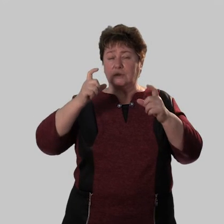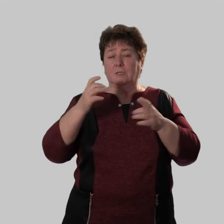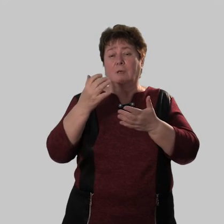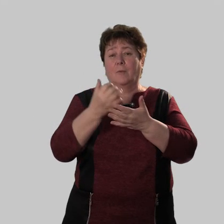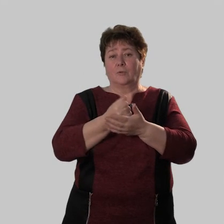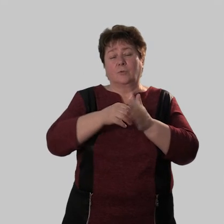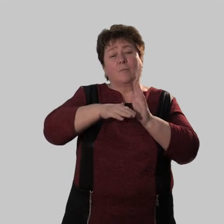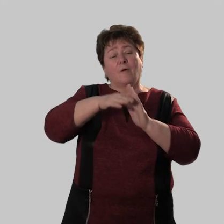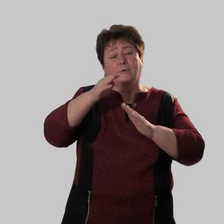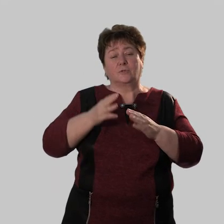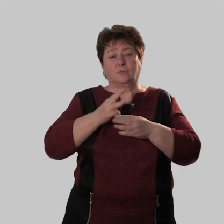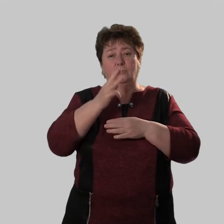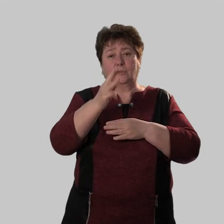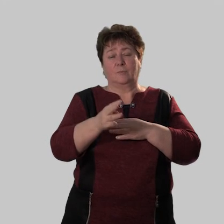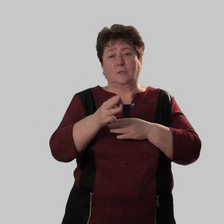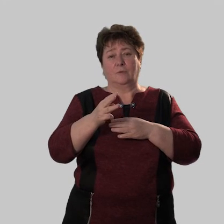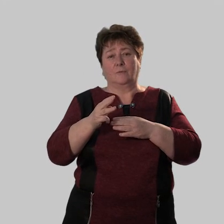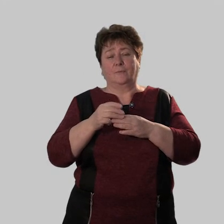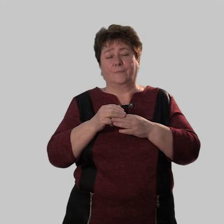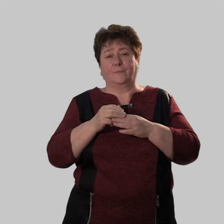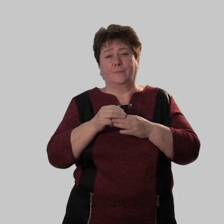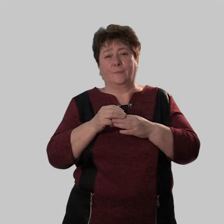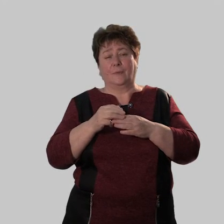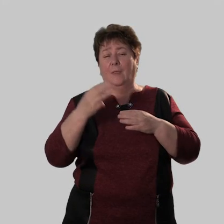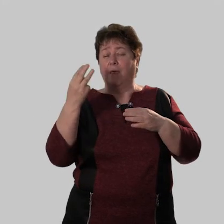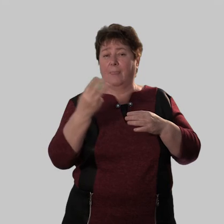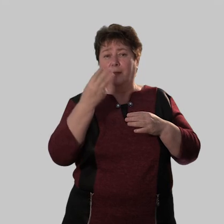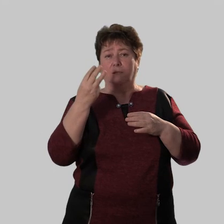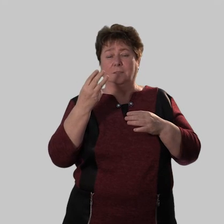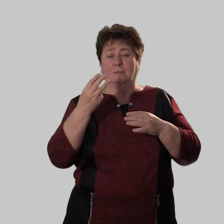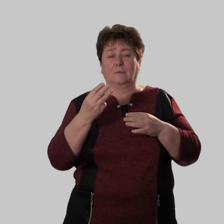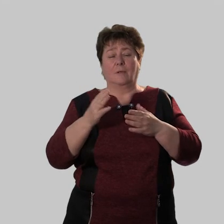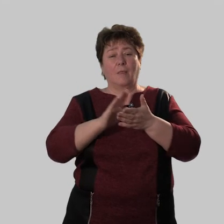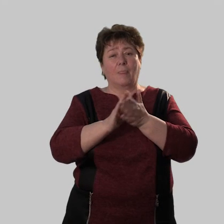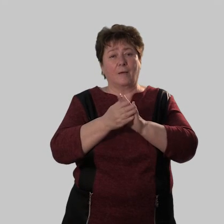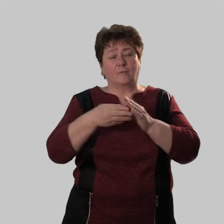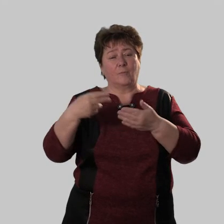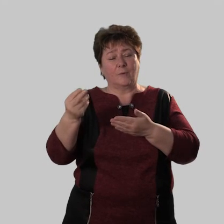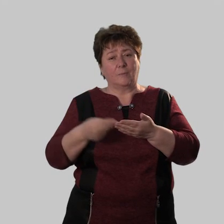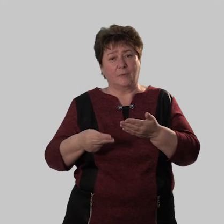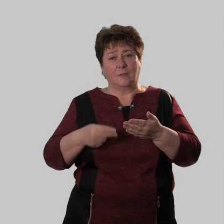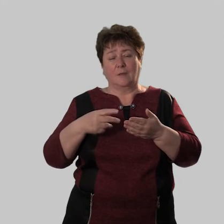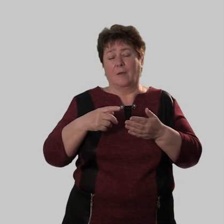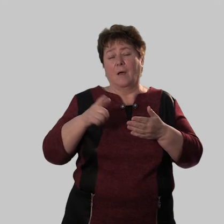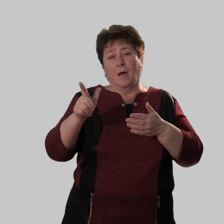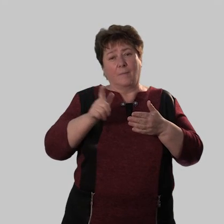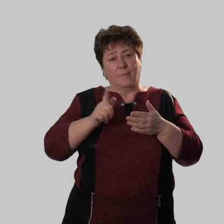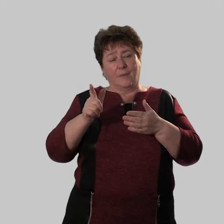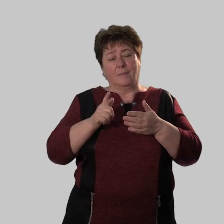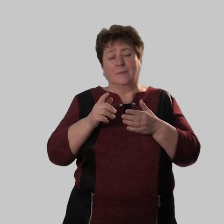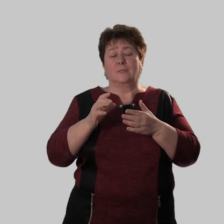студентки получают повышенную стипендию. Третье. Договор подписан